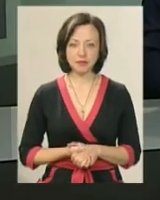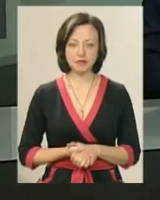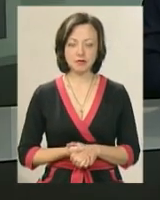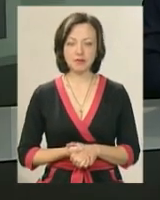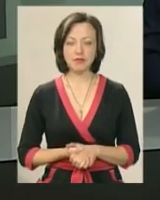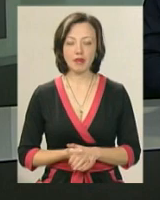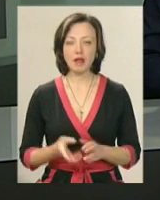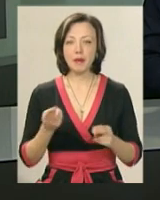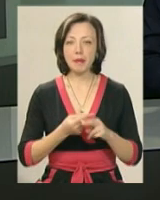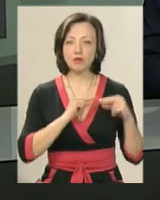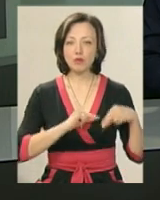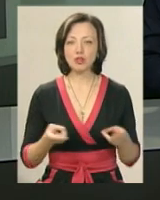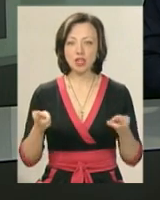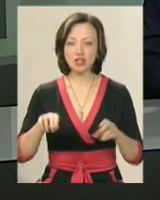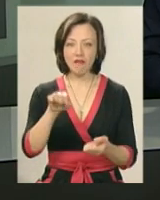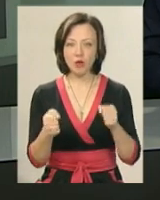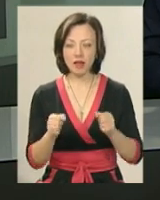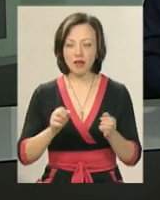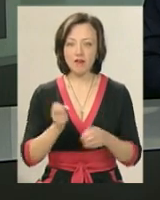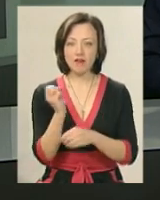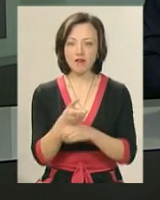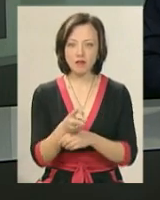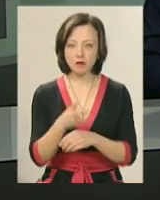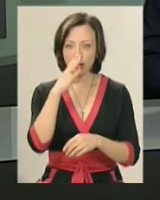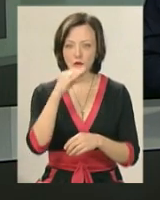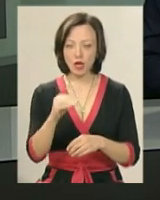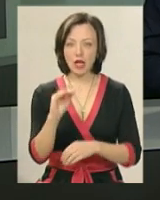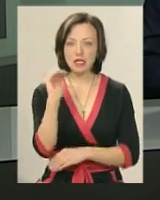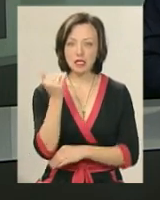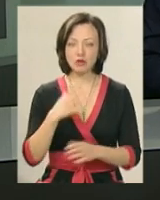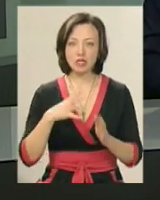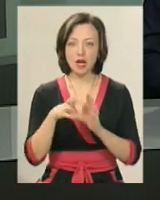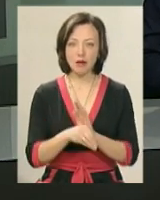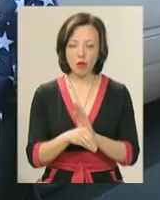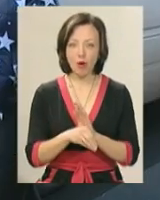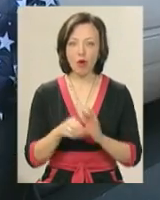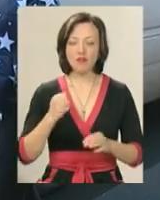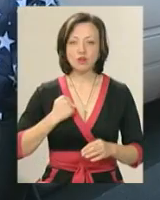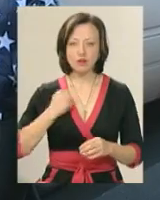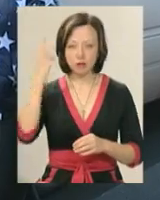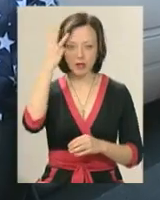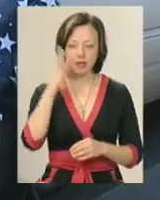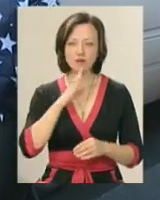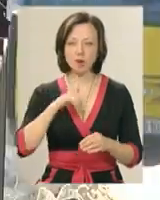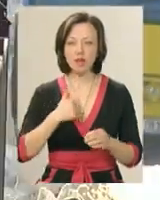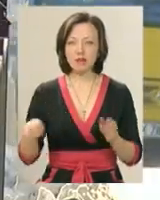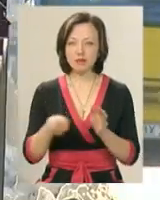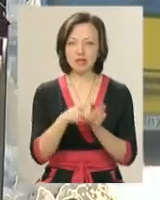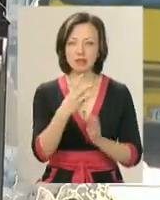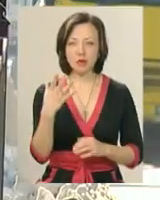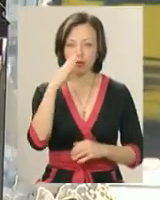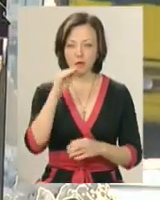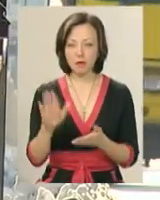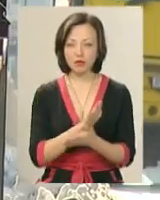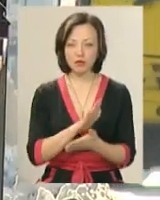Без роботи залившися водій, який висадив з маршрутки дитину загиблого кіборга з Хмельницького. Дівчинка хотіла проїхати у 35-й маршрутці